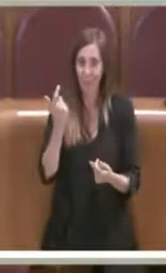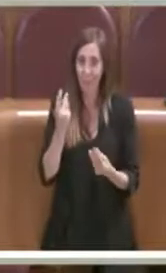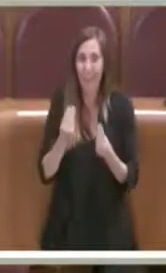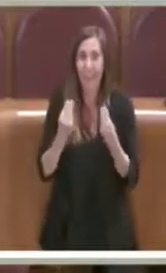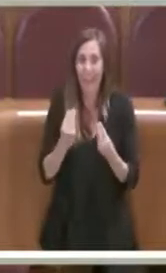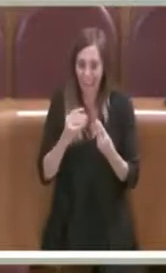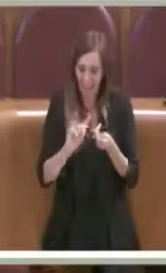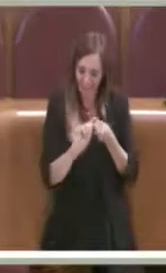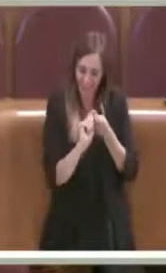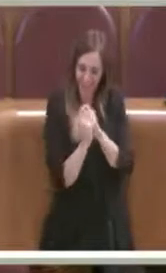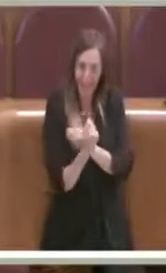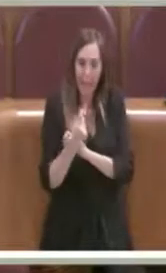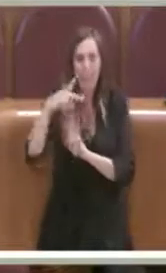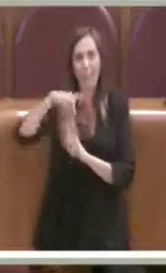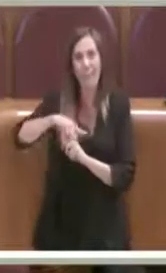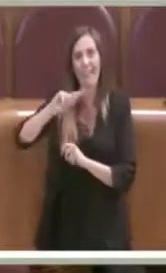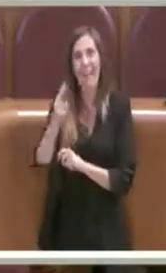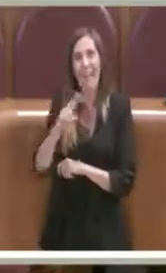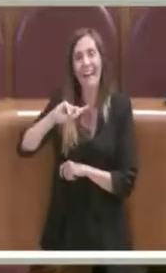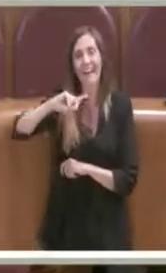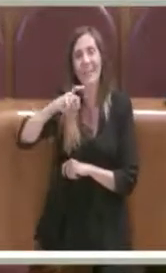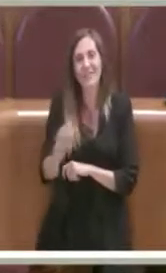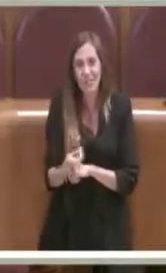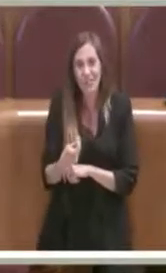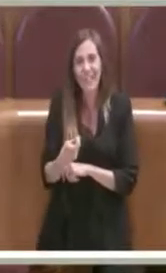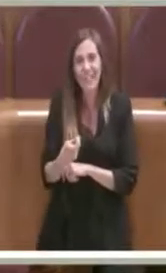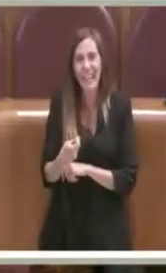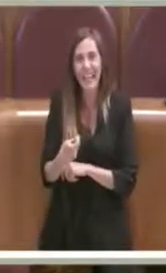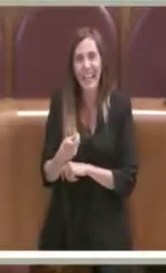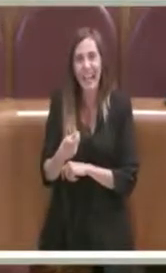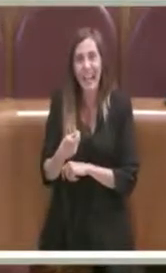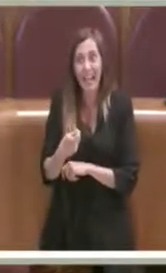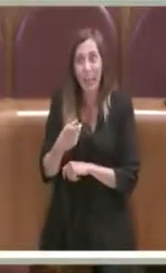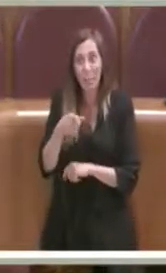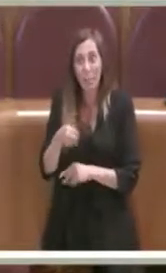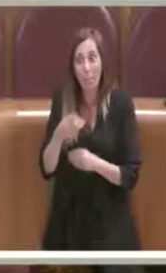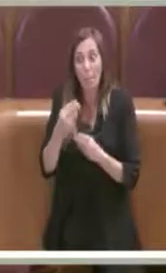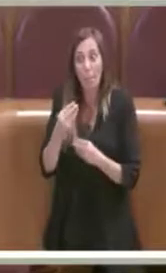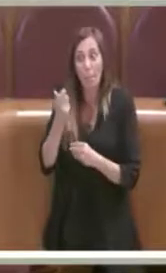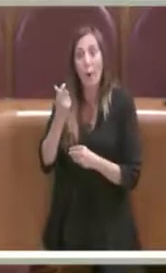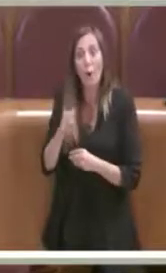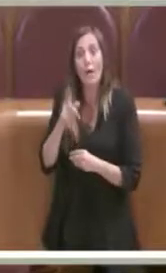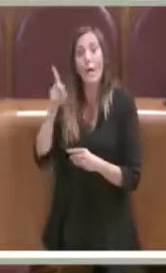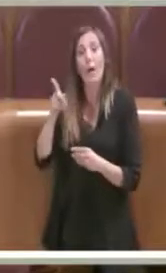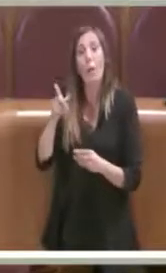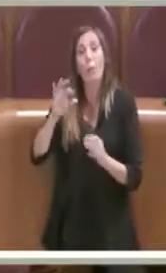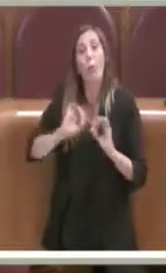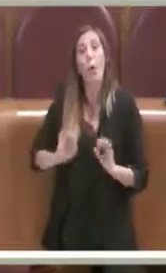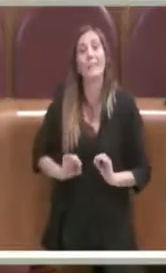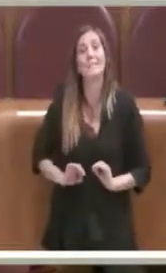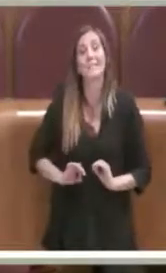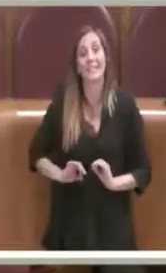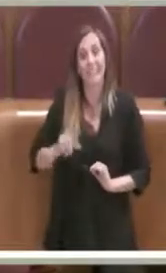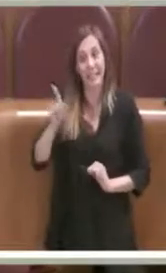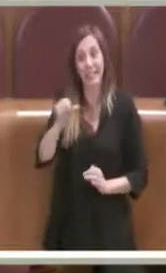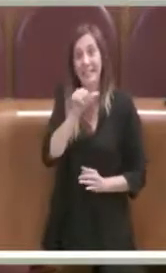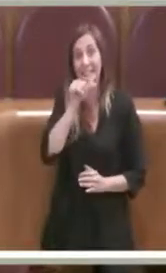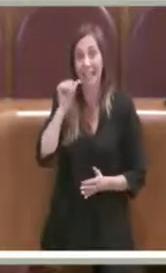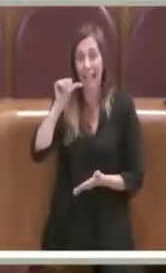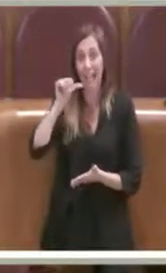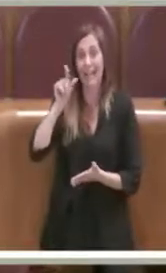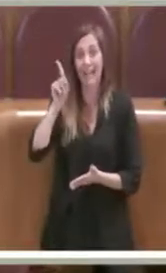PRG viene perché la Polizia di Stato, che dovrà avere una sede molto